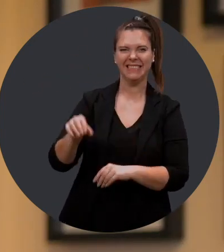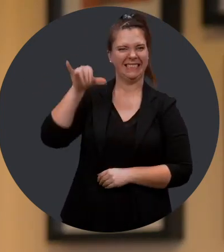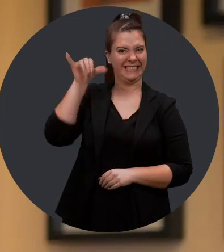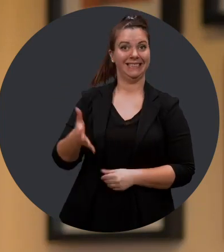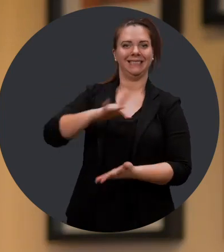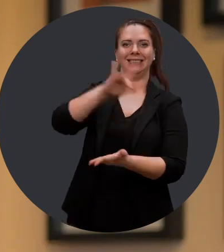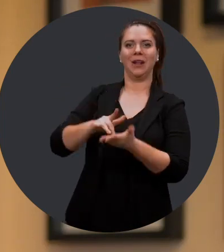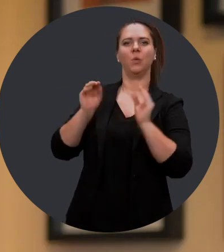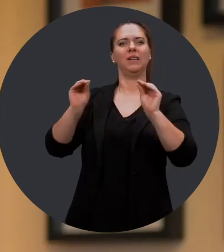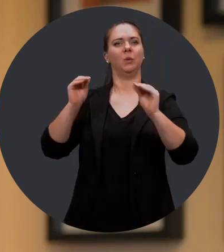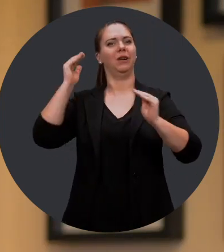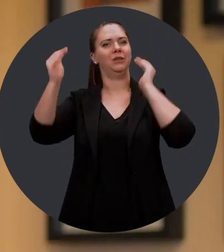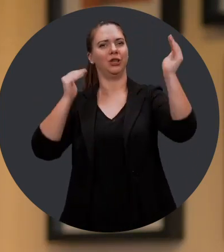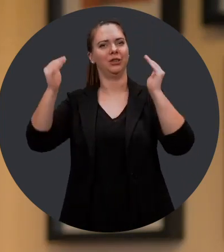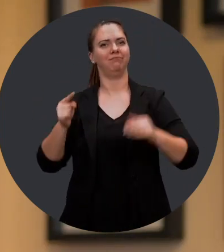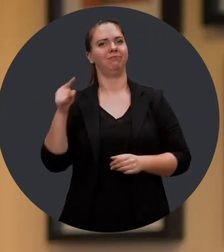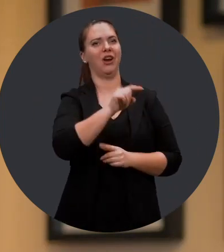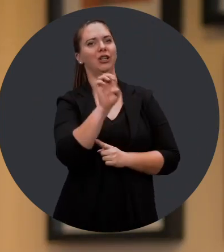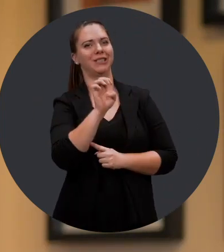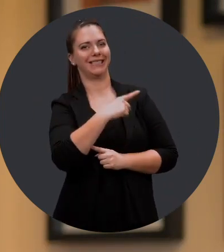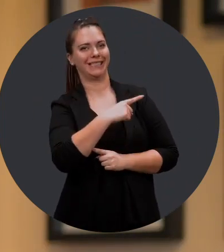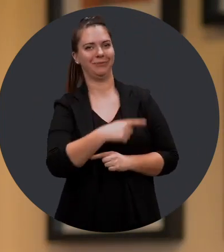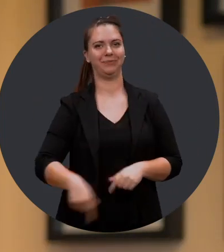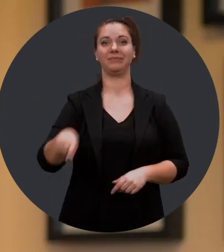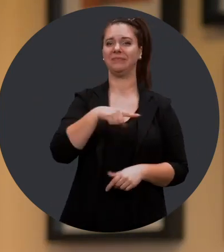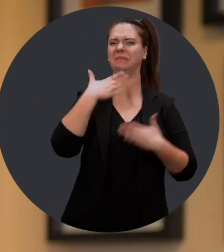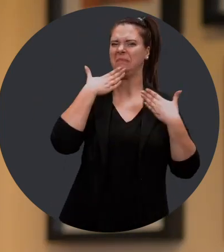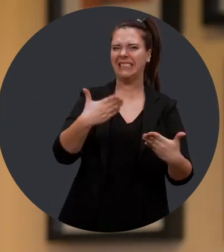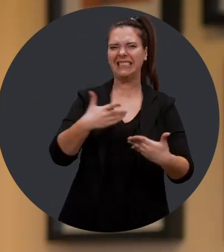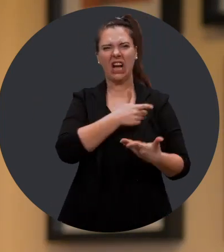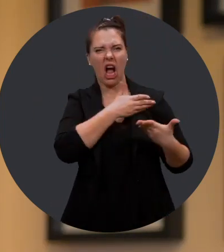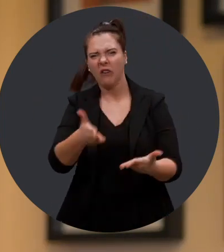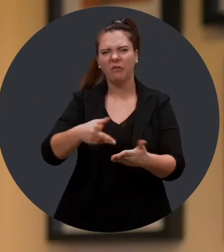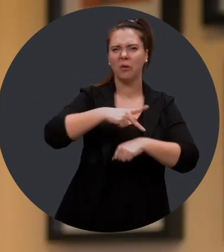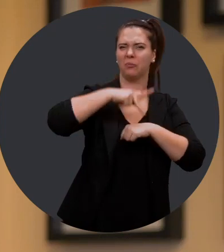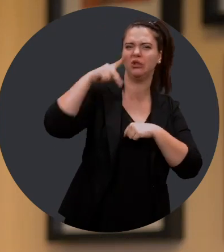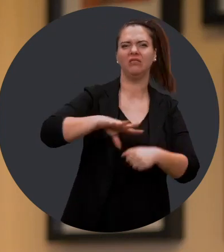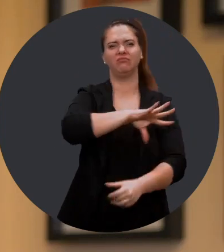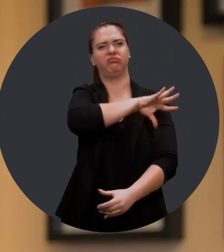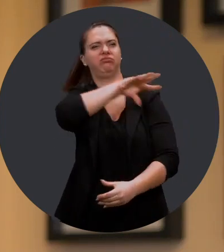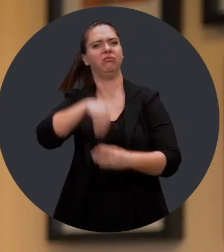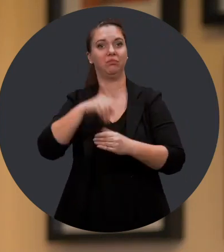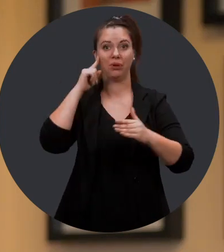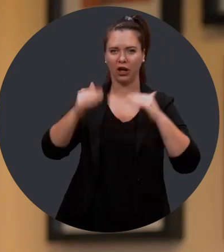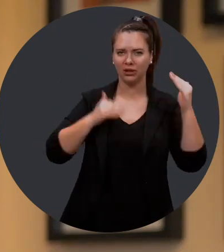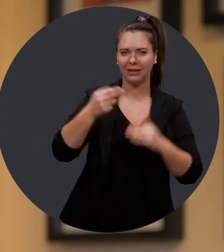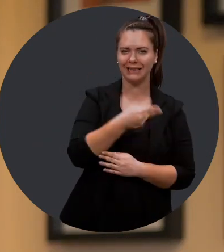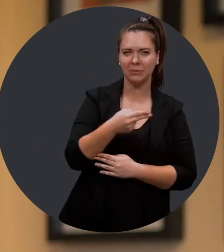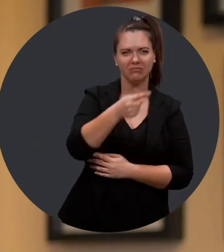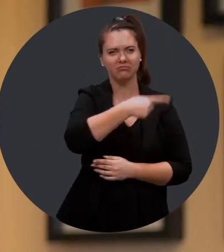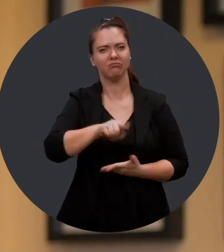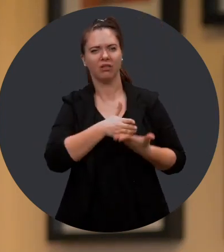est le Centre d'éducation des adultes de l'Estuaire. Merci d'offrir des programmes aussi complets aux adultes handicapés,